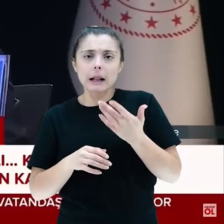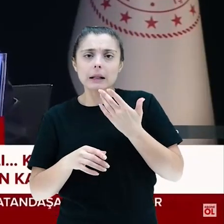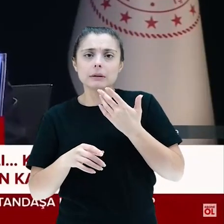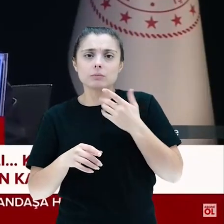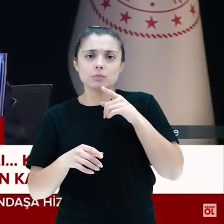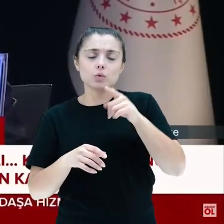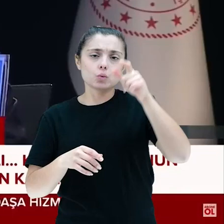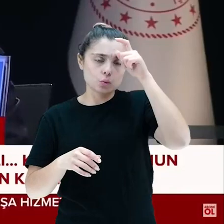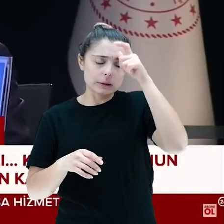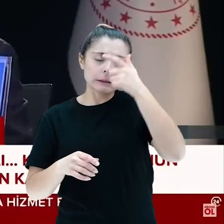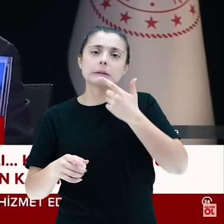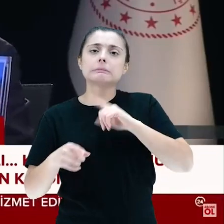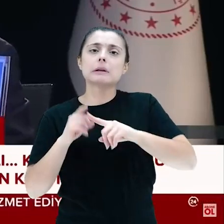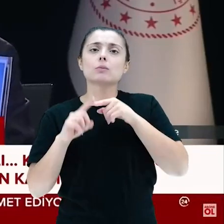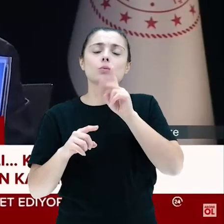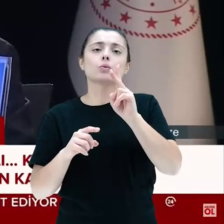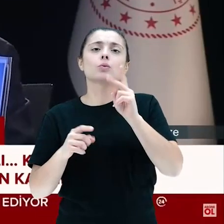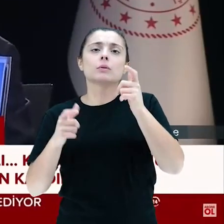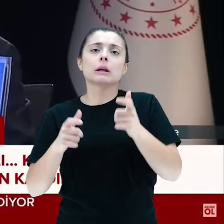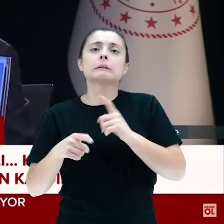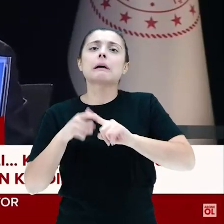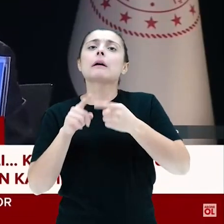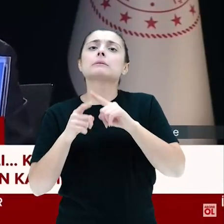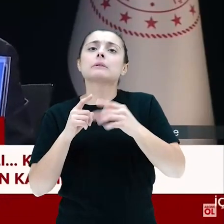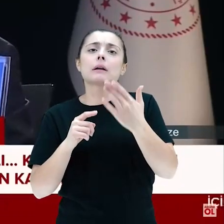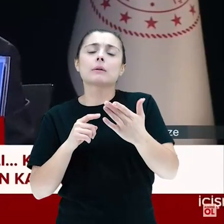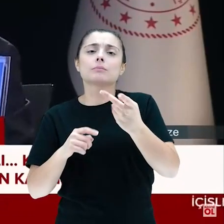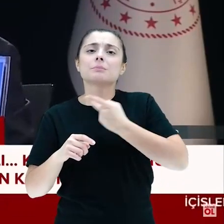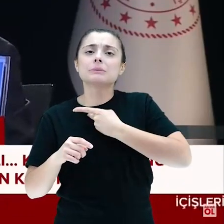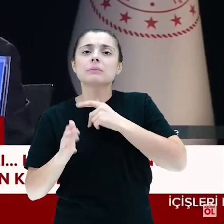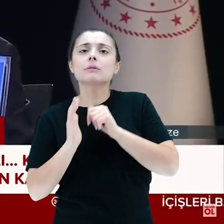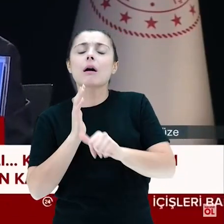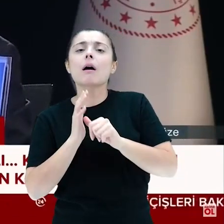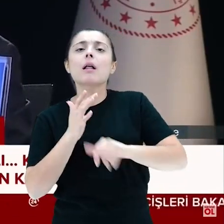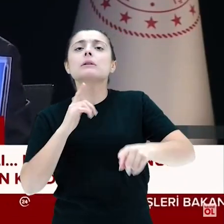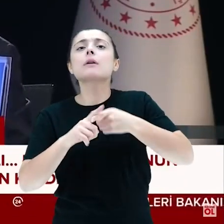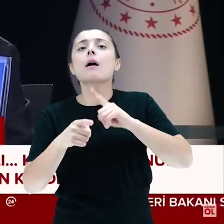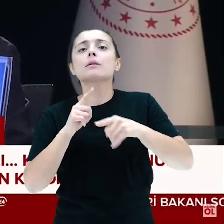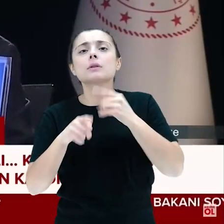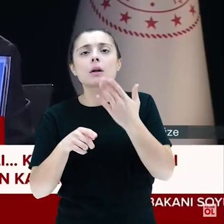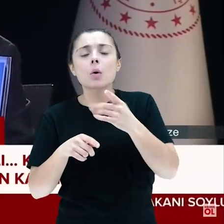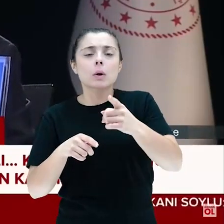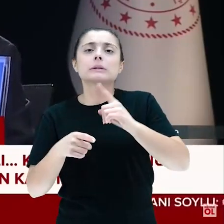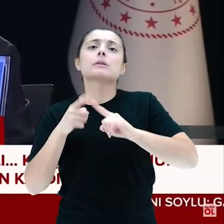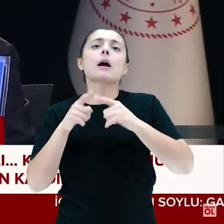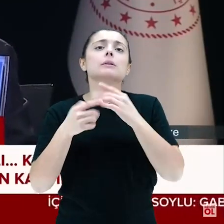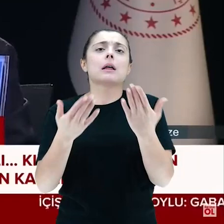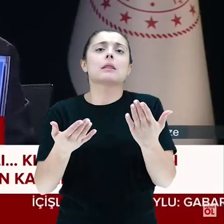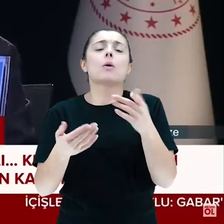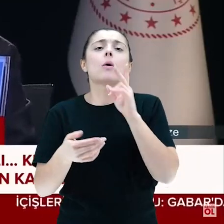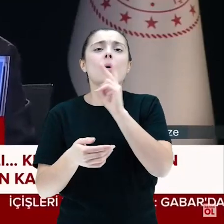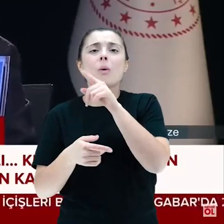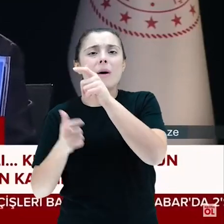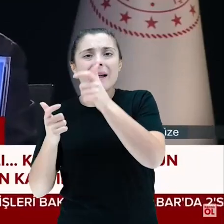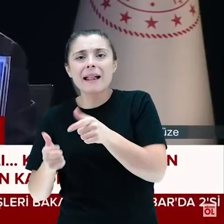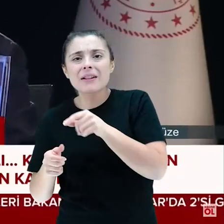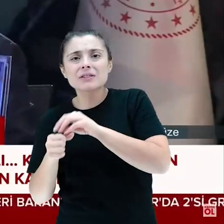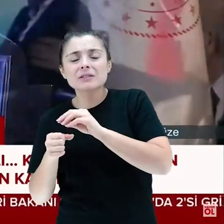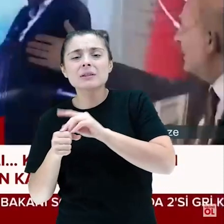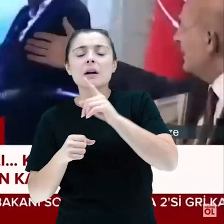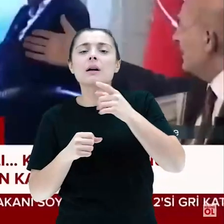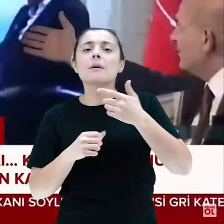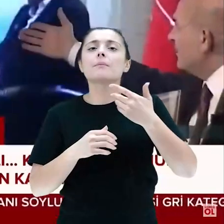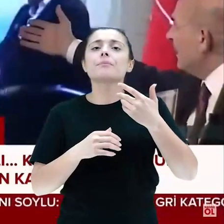vatan gibi. O da memleket siyasetidir. Evet. O da Türkiye siyasetidir. O da ülke siyasetidir. O da bizim tarihimizin siyasetidir. O da siyasettir.